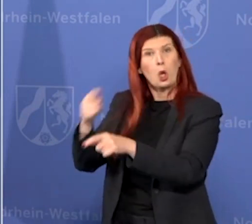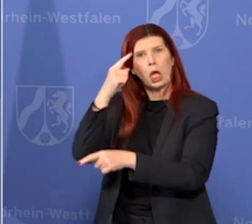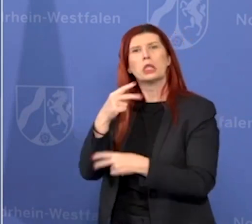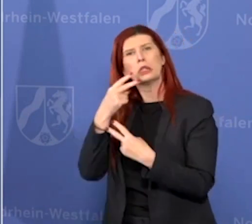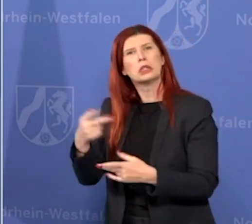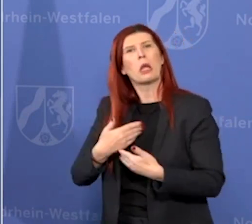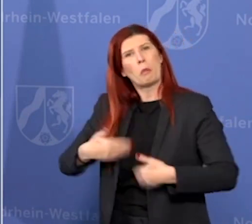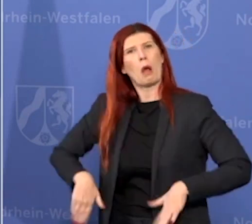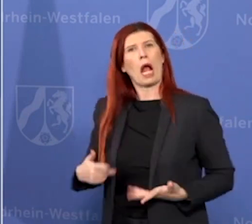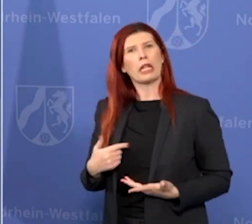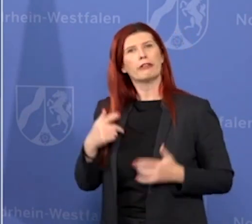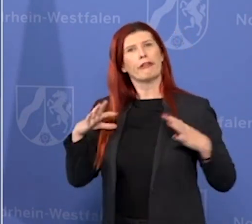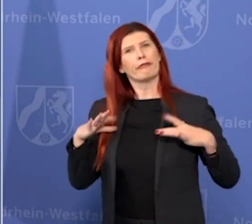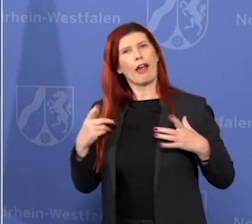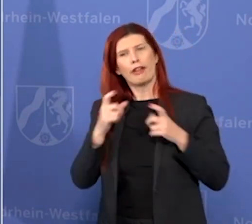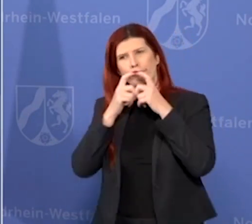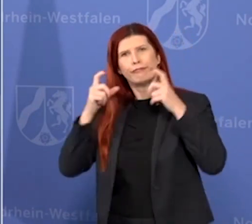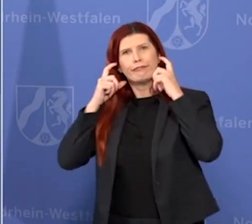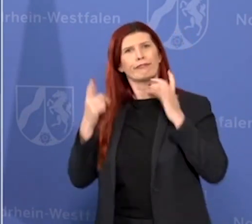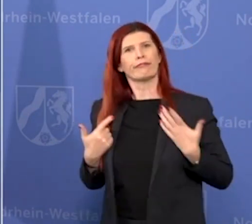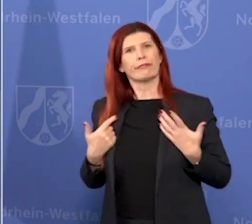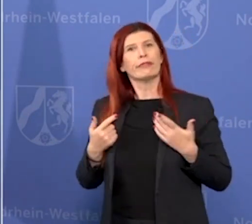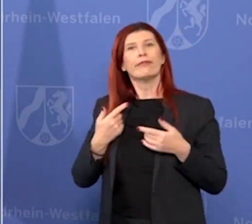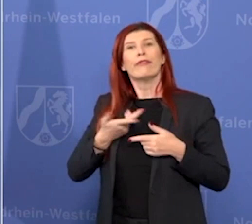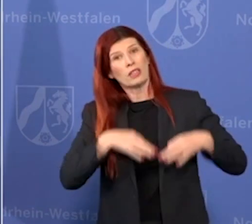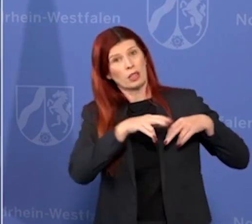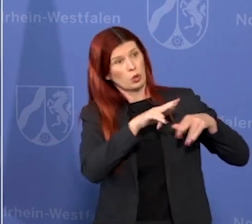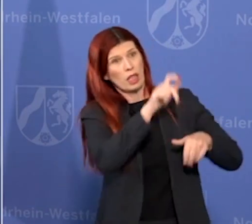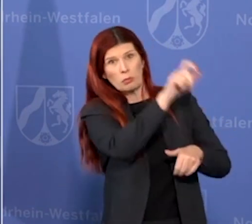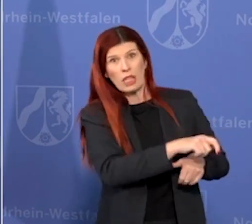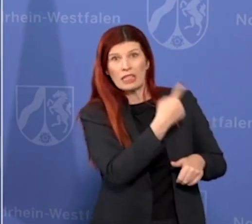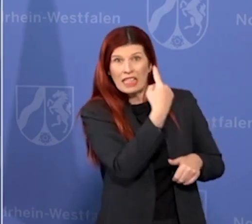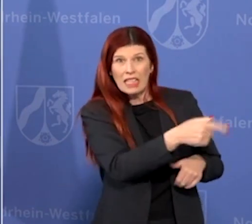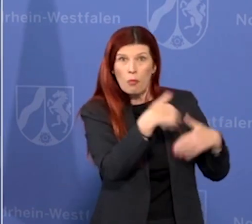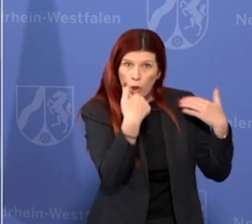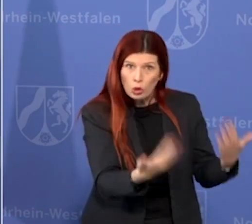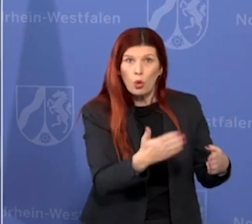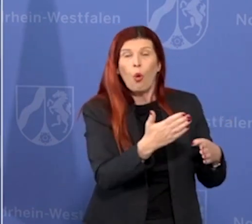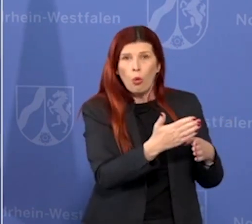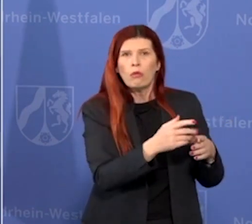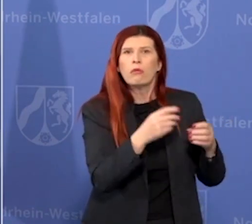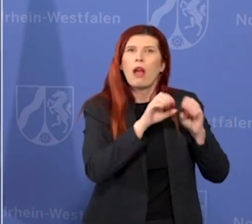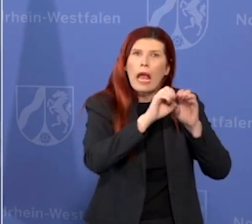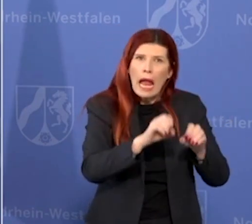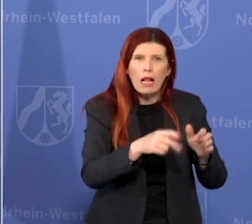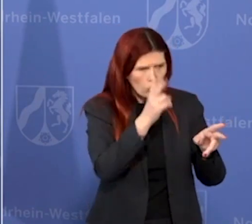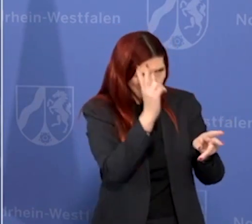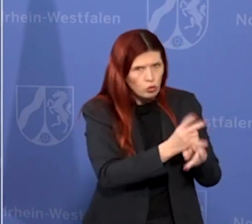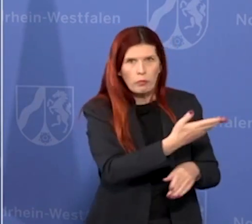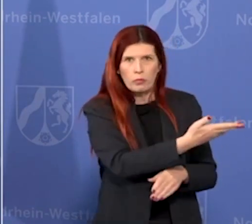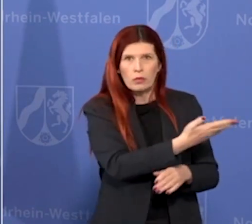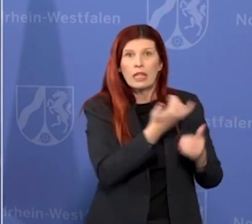eben andere vor einer Infektion zu schützen. Und das ist dann ein gutes Signal. Wir sind jetzt prioritär damit beschäftigt,